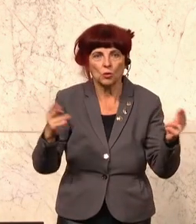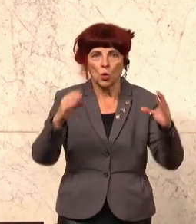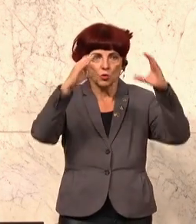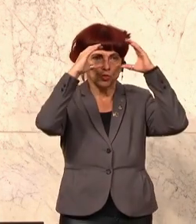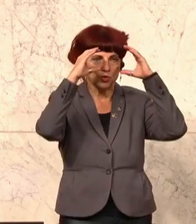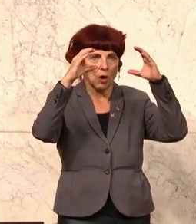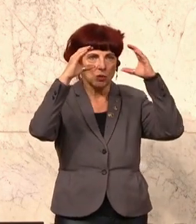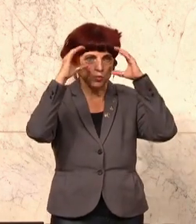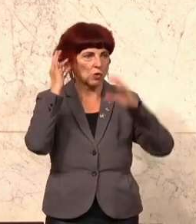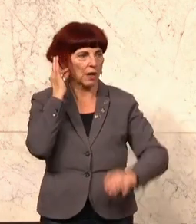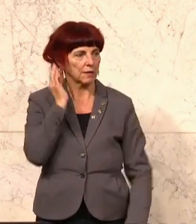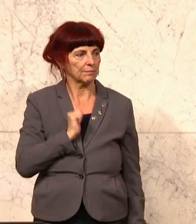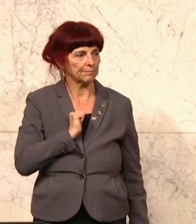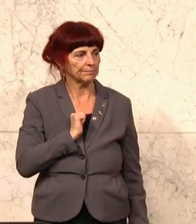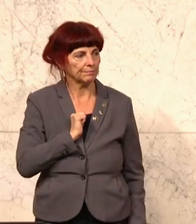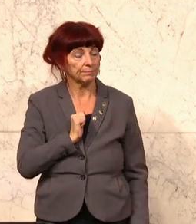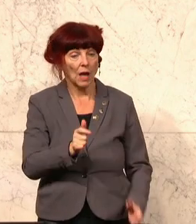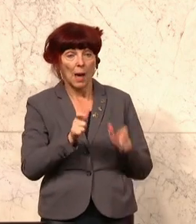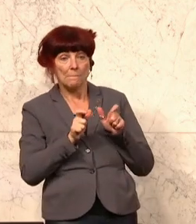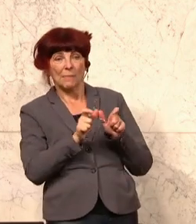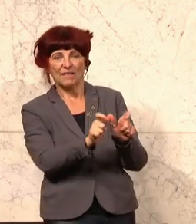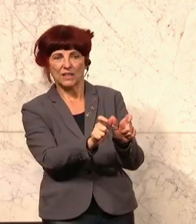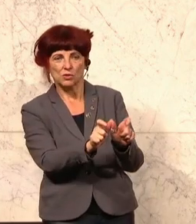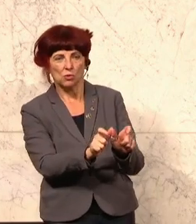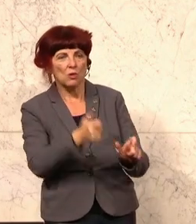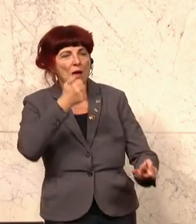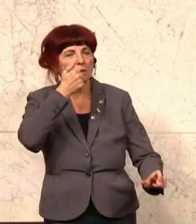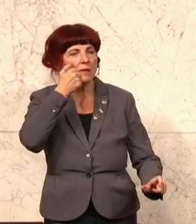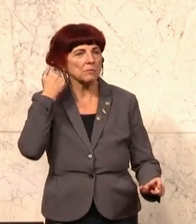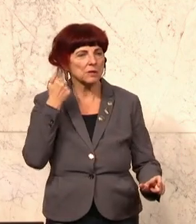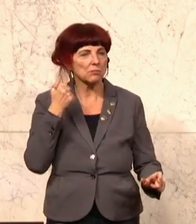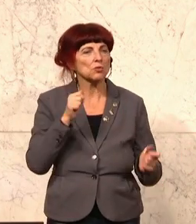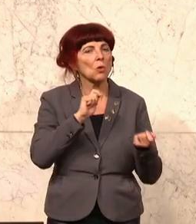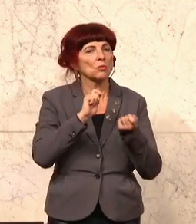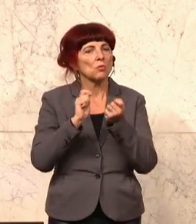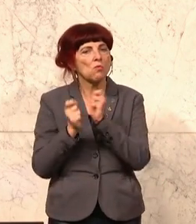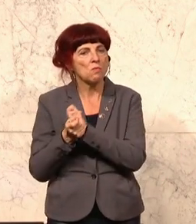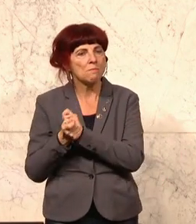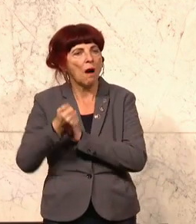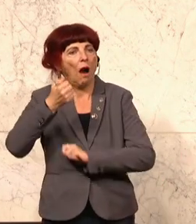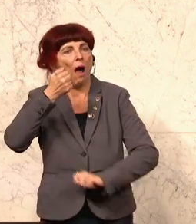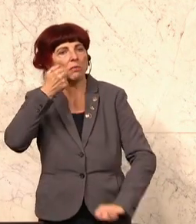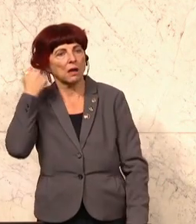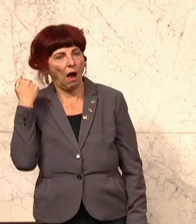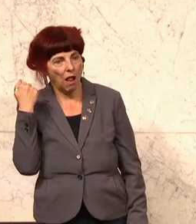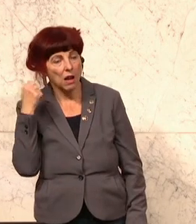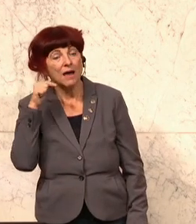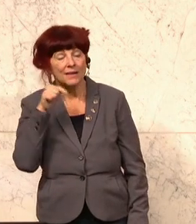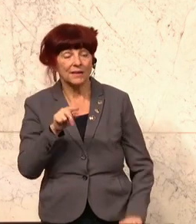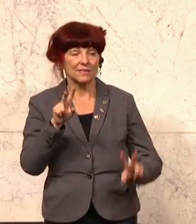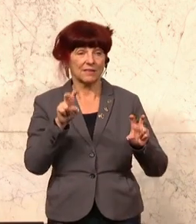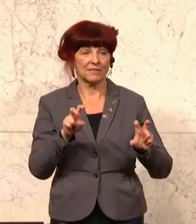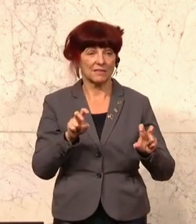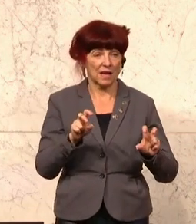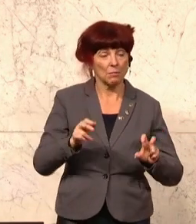Die Prävention von Extremismus und Radikalisierung ist ein Thema, das uns in der Koalition spätestens seit dem